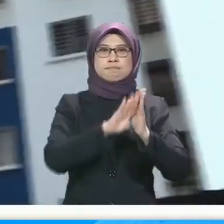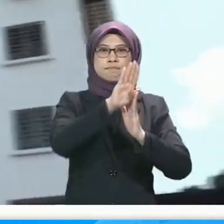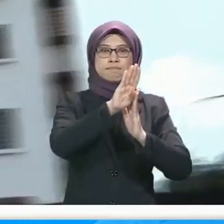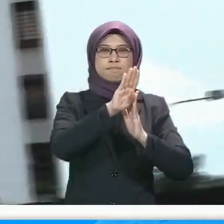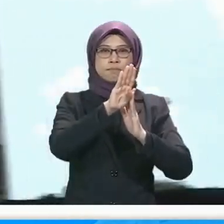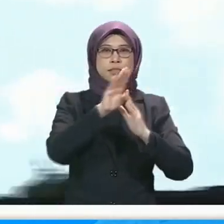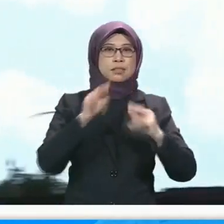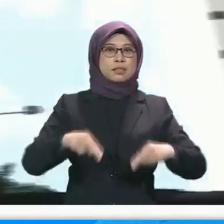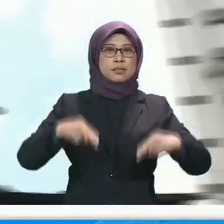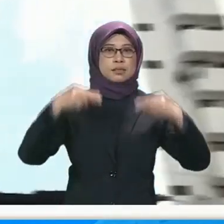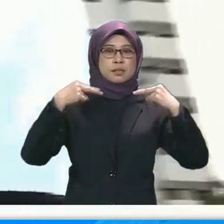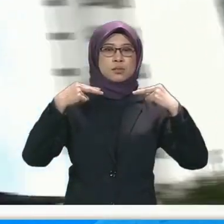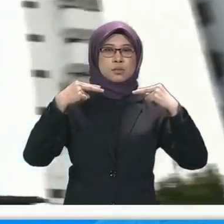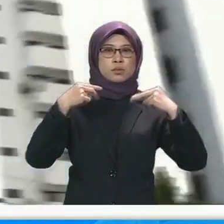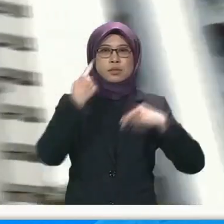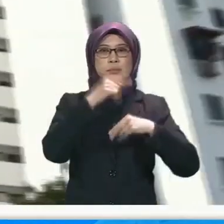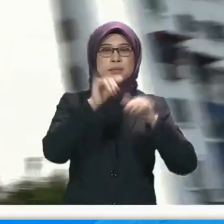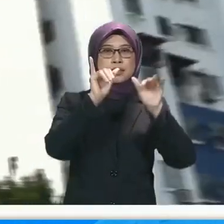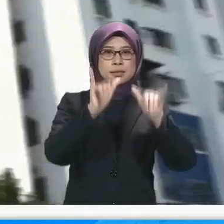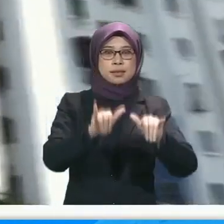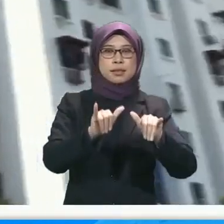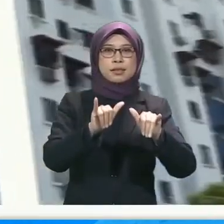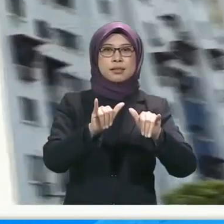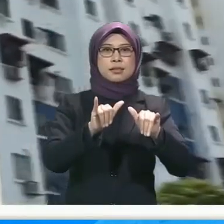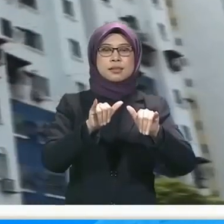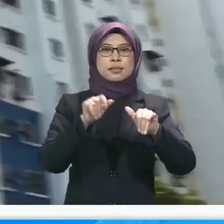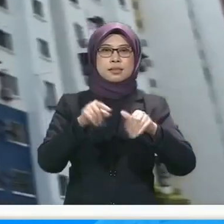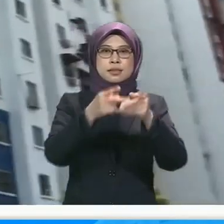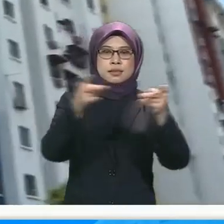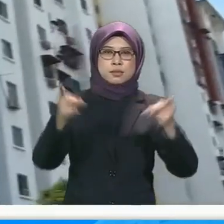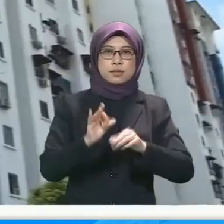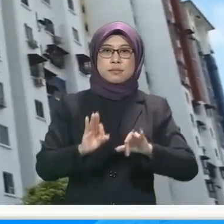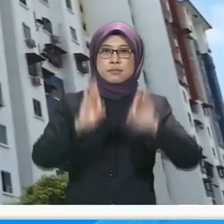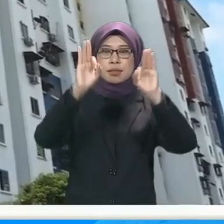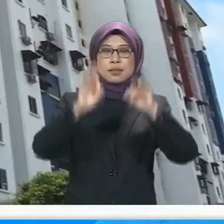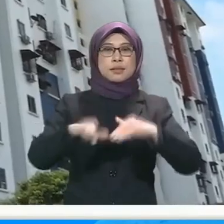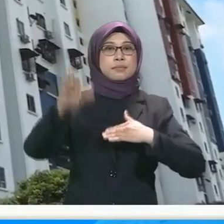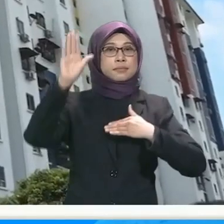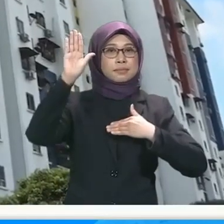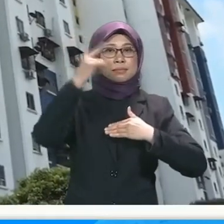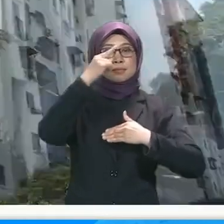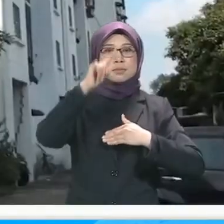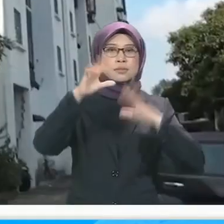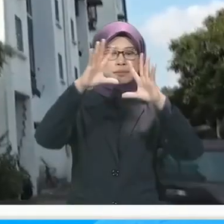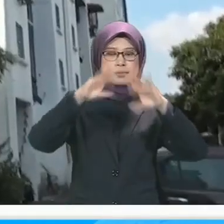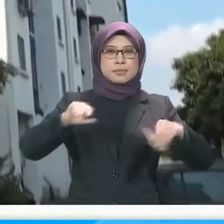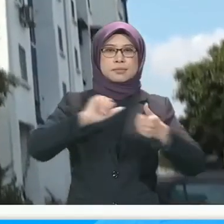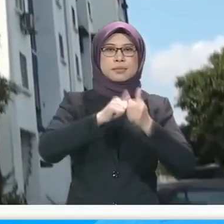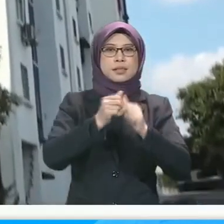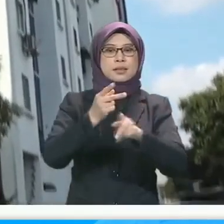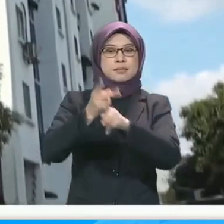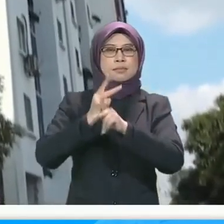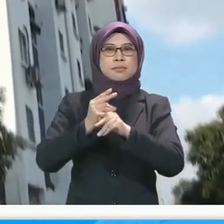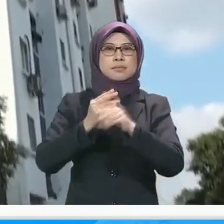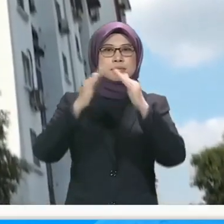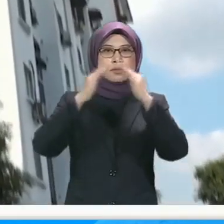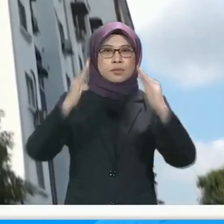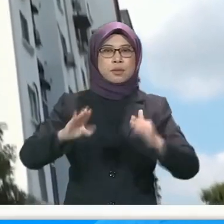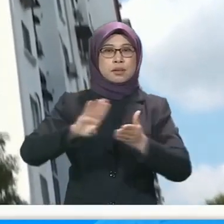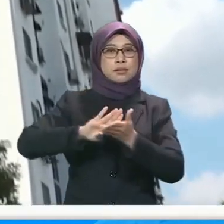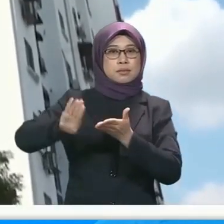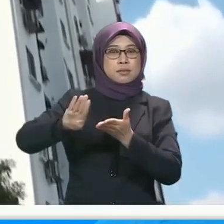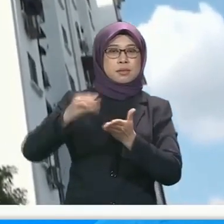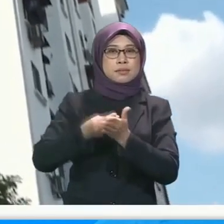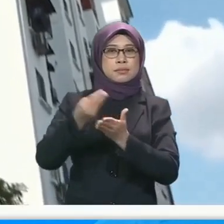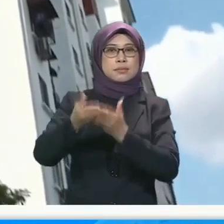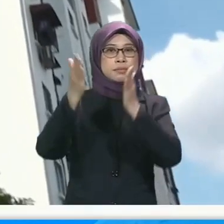penduduk di rumah pangsa cost rendah di seluruh negara. Menurutnya PH juga berikrar untuk menangani masalah pinjaman perumahan yang ditolak oleh